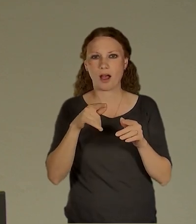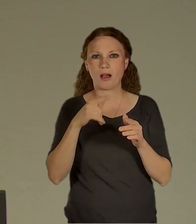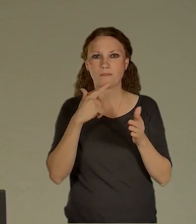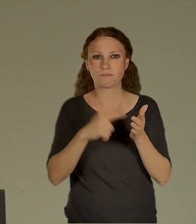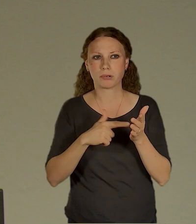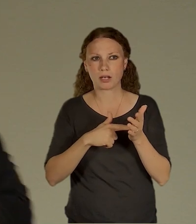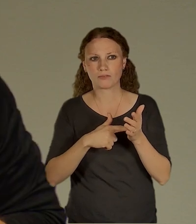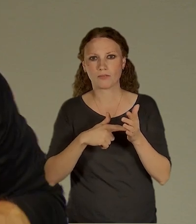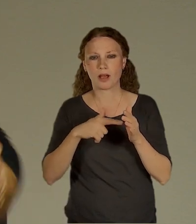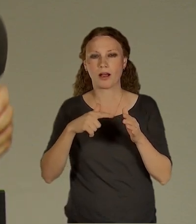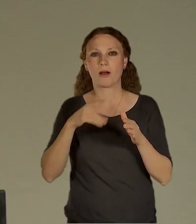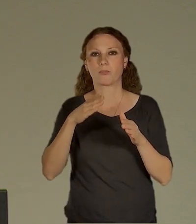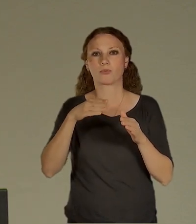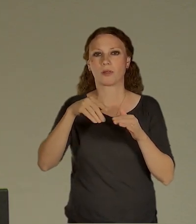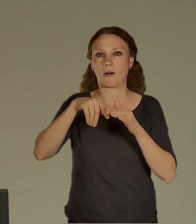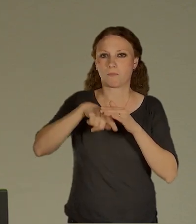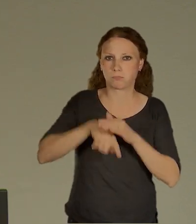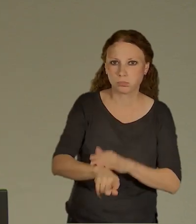do tunelu, kterou my tam musíme